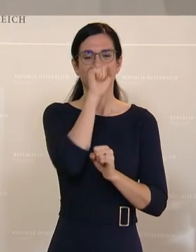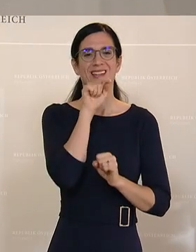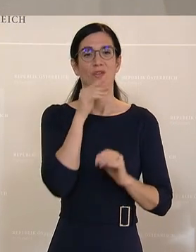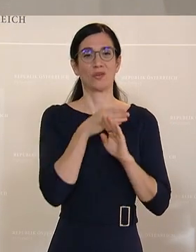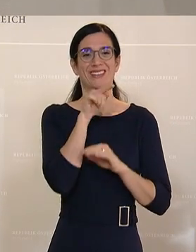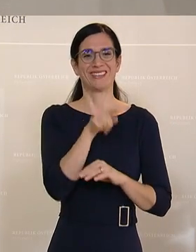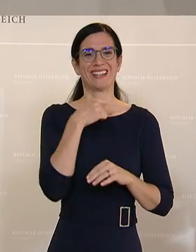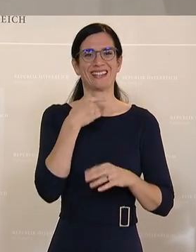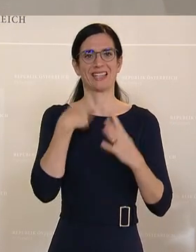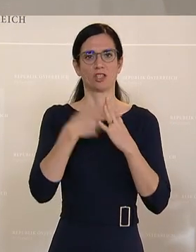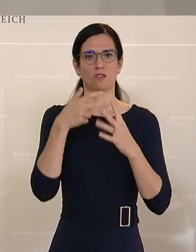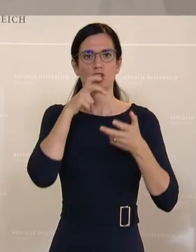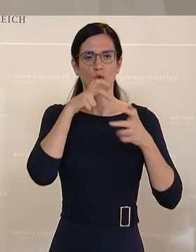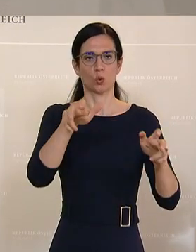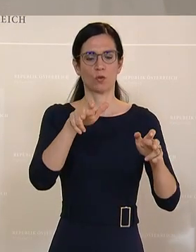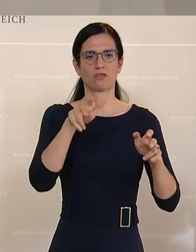der Abgeordnete Hafenecker.